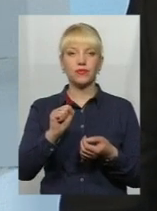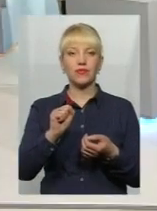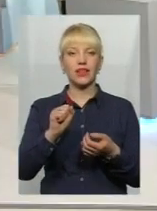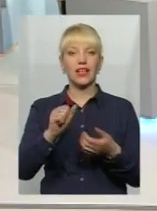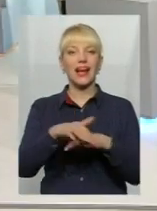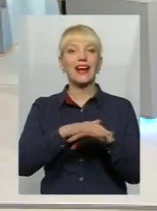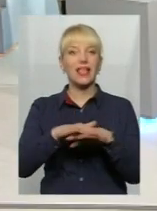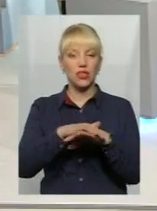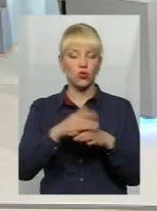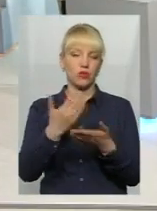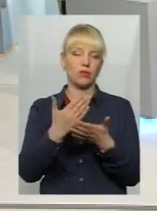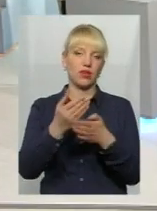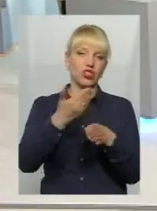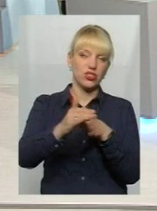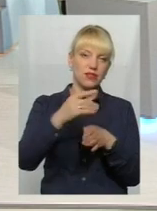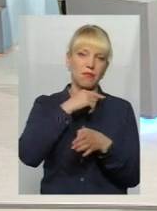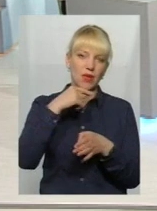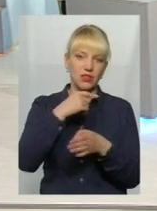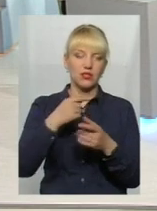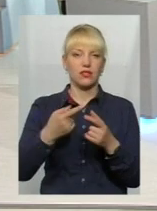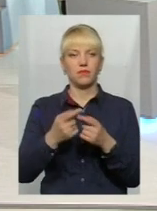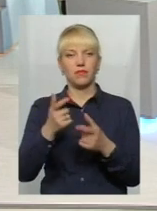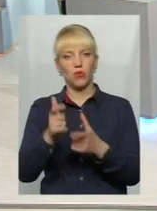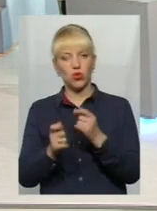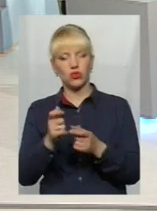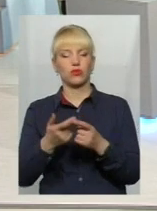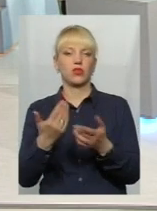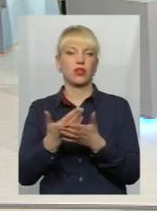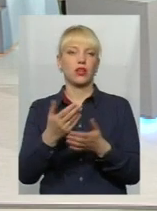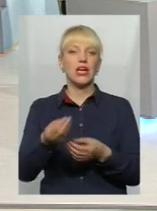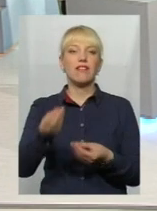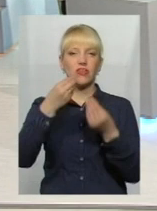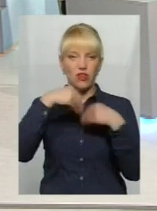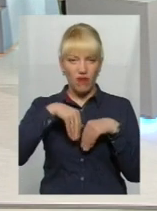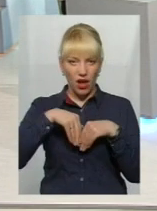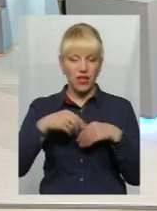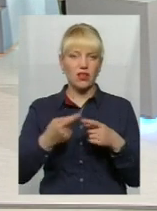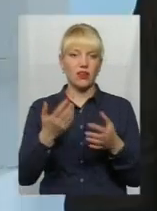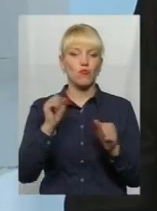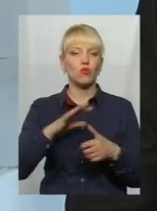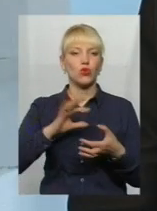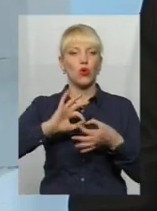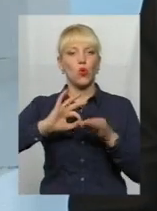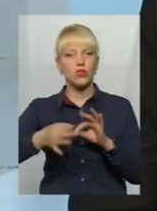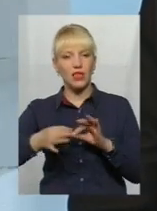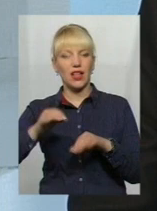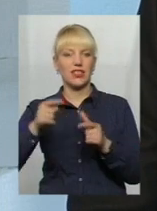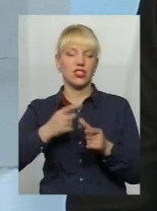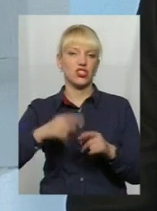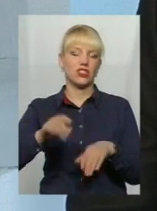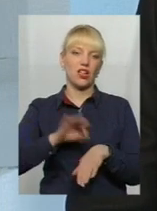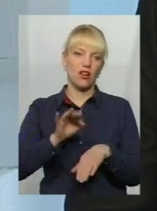чи другого продукту, молочного несуттєво, вживає його, може бути якесь ускладнення, чи захворювання,